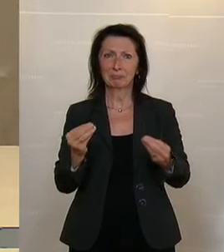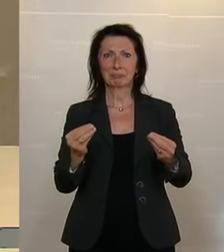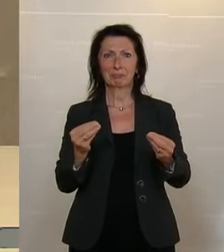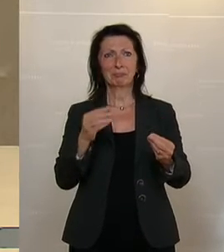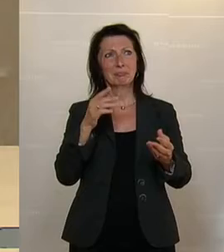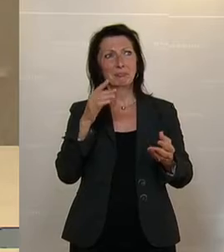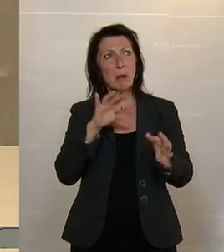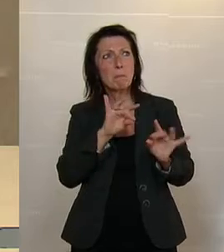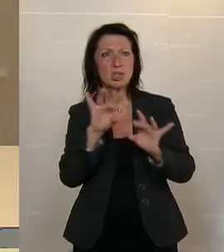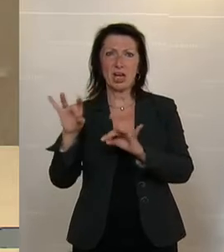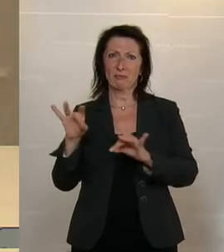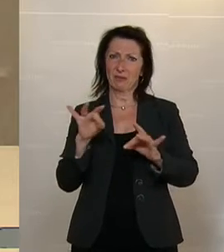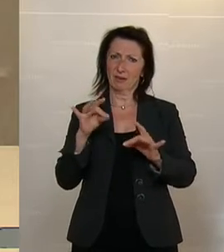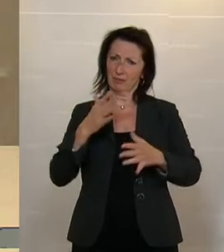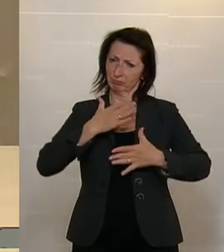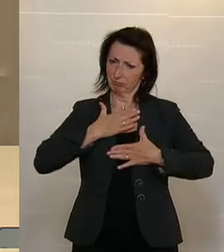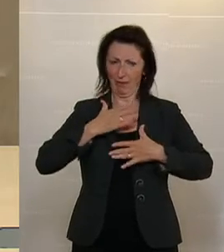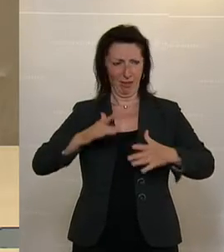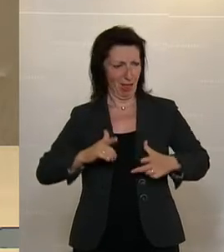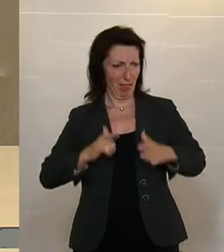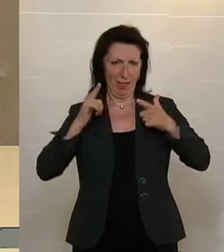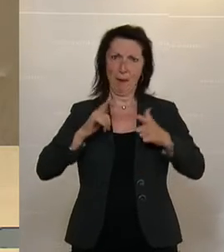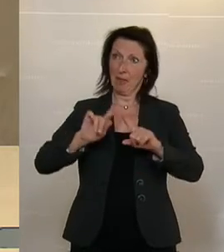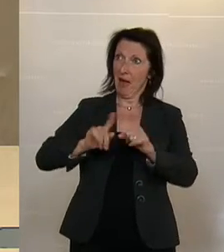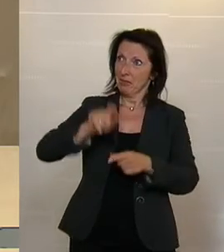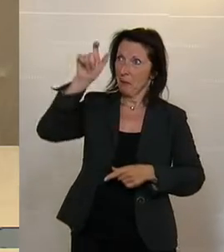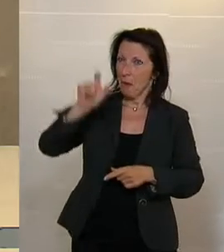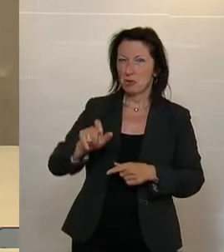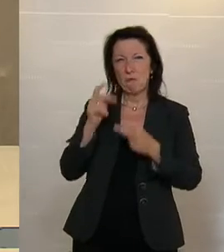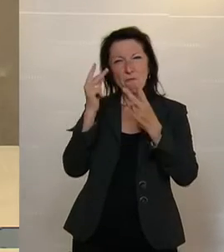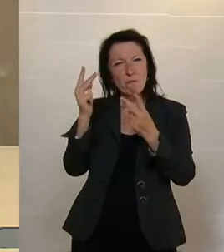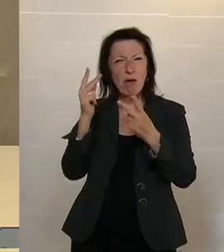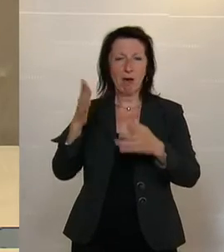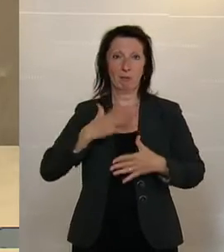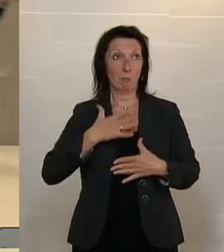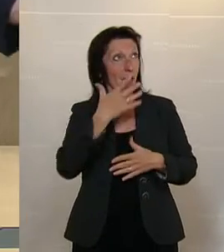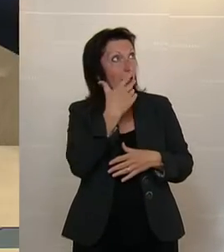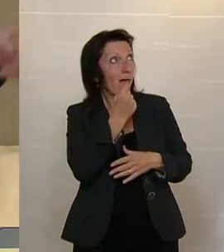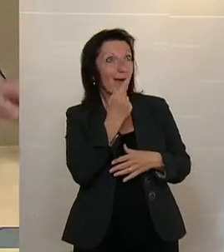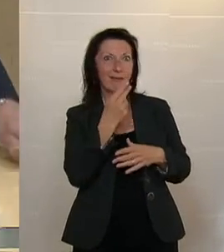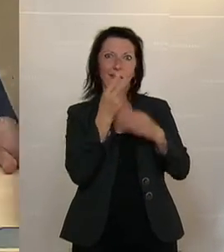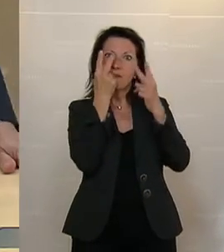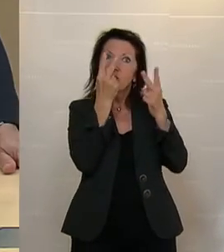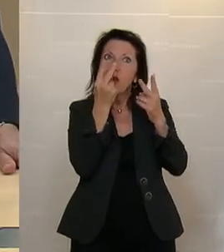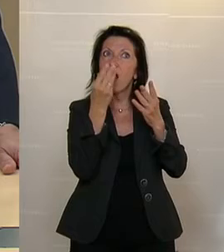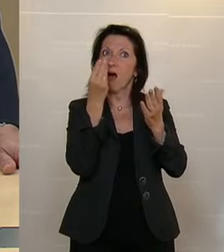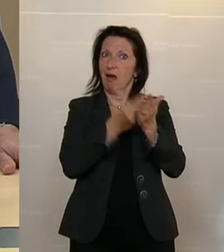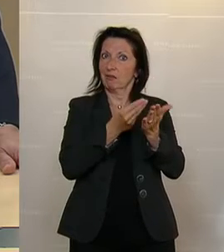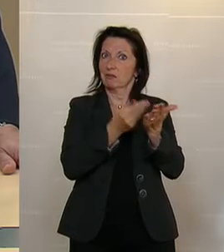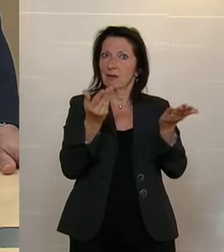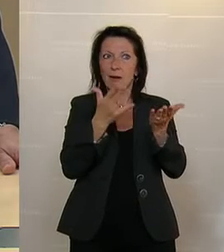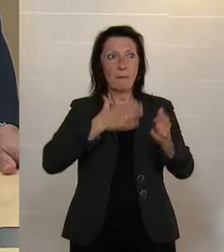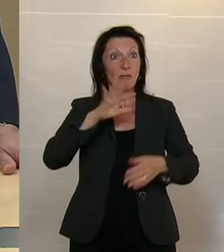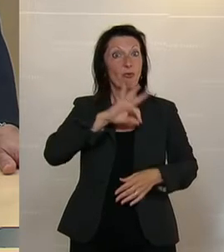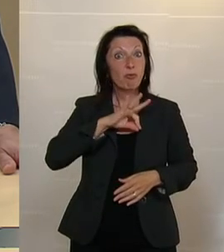Dasein, mit den Werten der anderen, mit den Werten ihrer Eltern oder ihrer Freundinnen